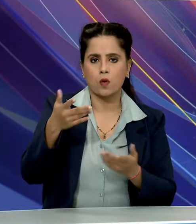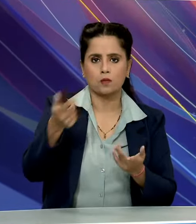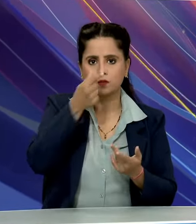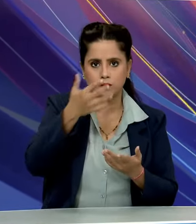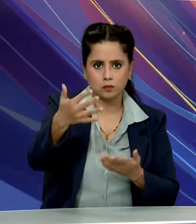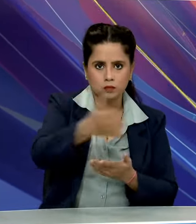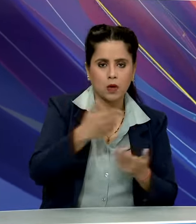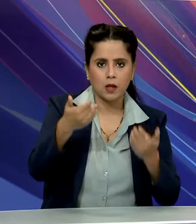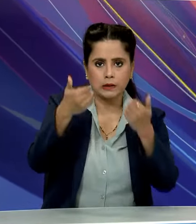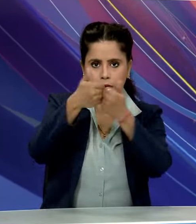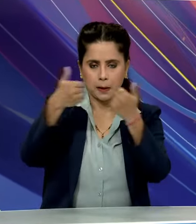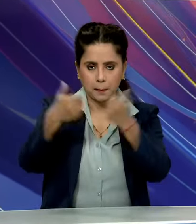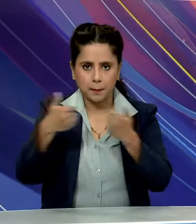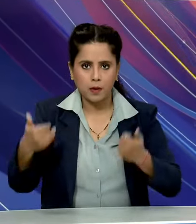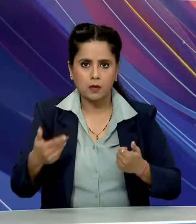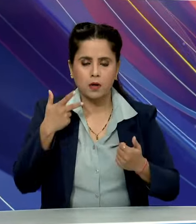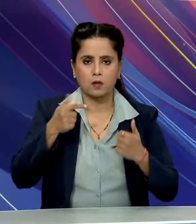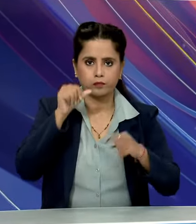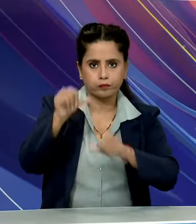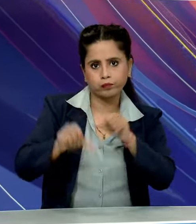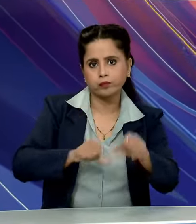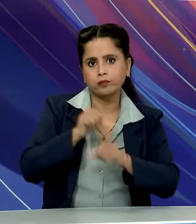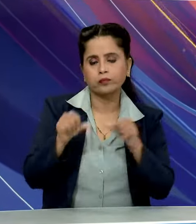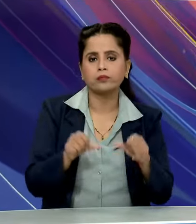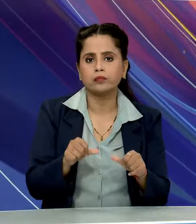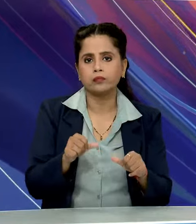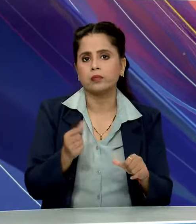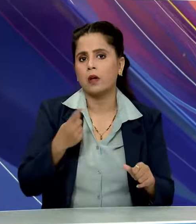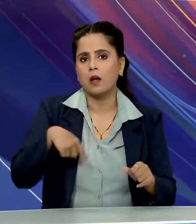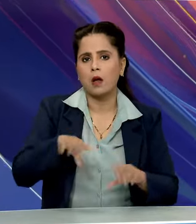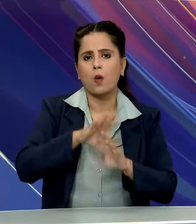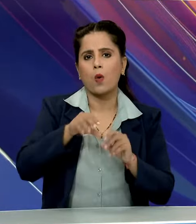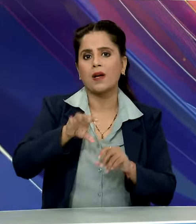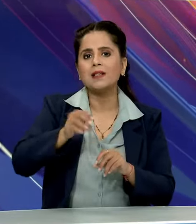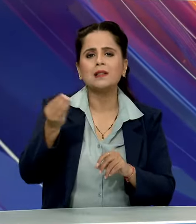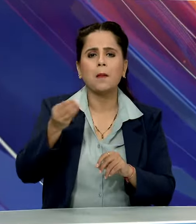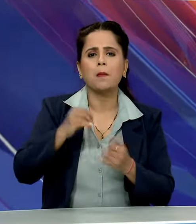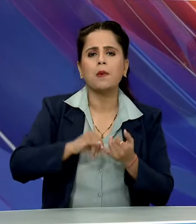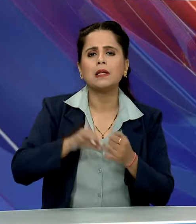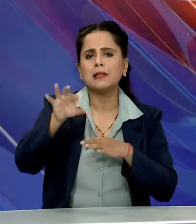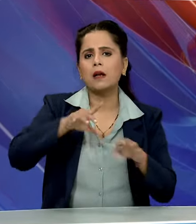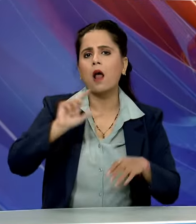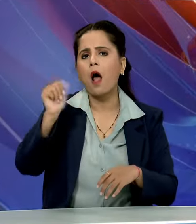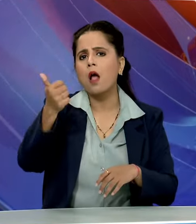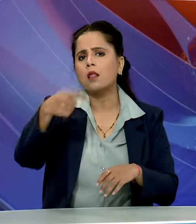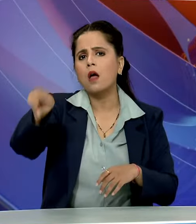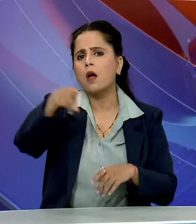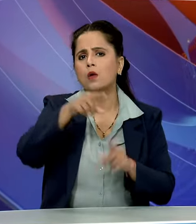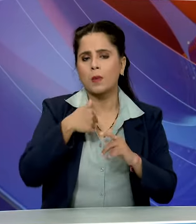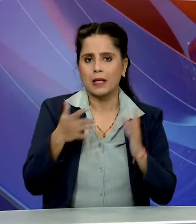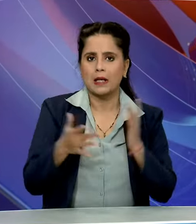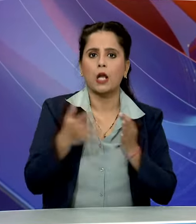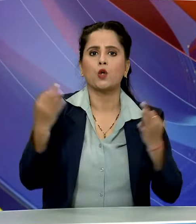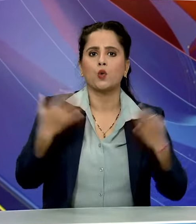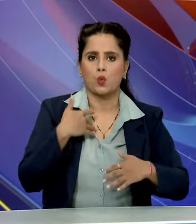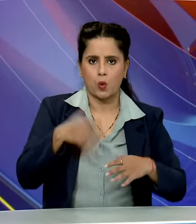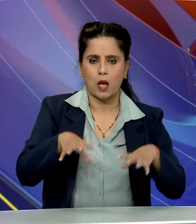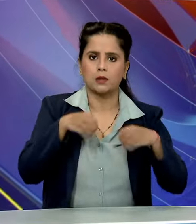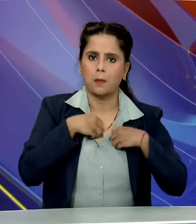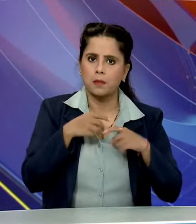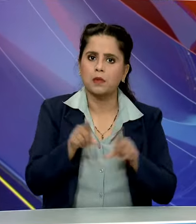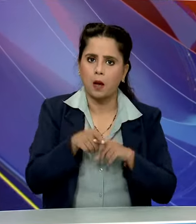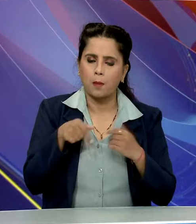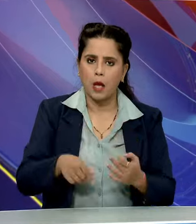segregation करना, processing करना ये हम बाकी शहर जैसे कर रहे हैं हम भी उसी तरह से latest technologies को adopt करते हुए